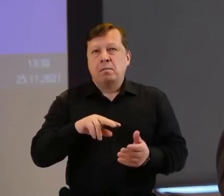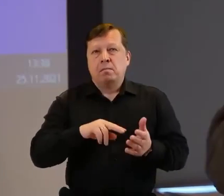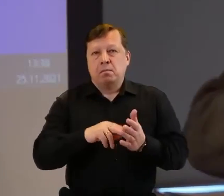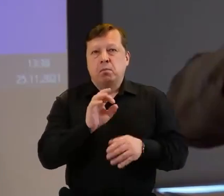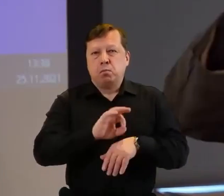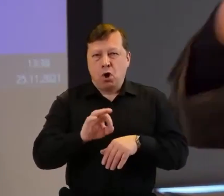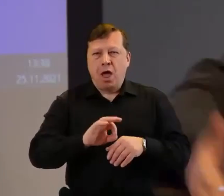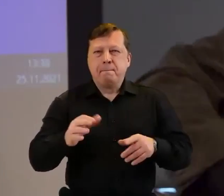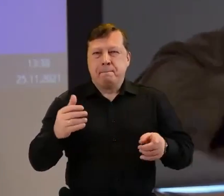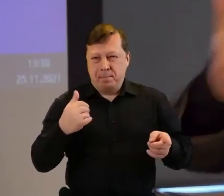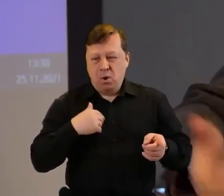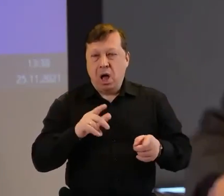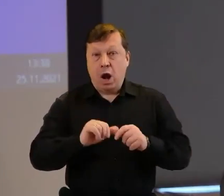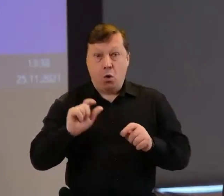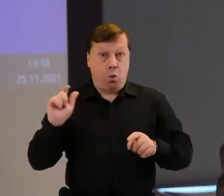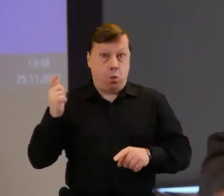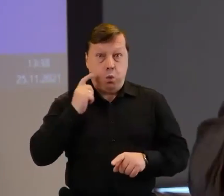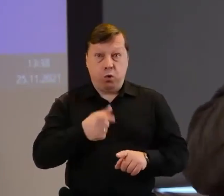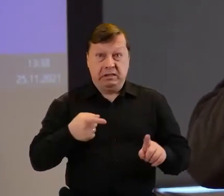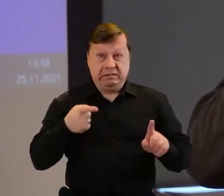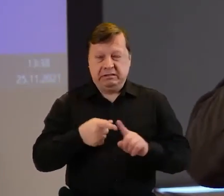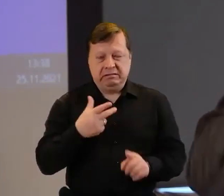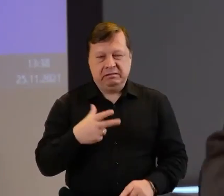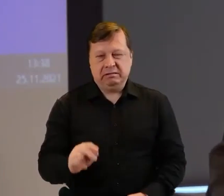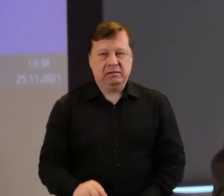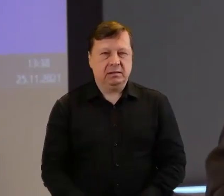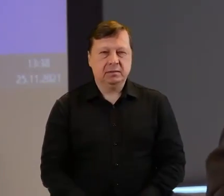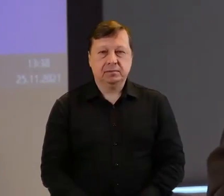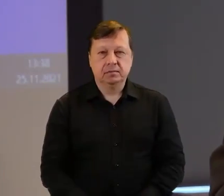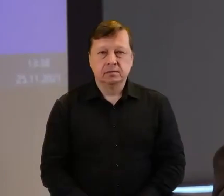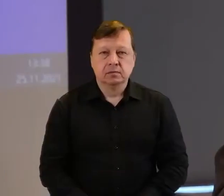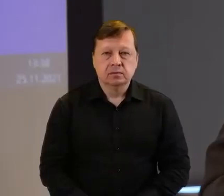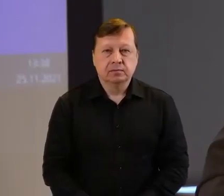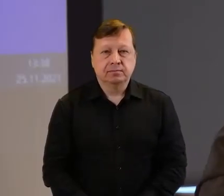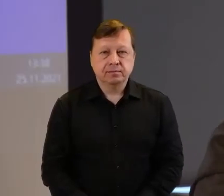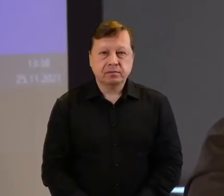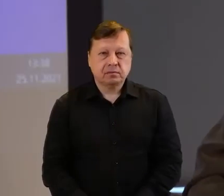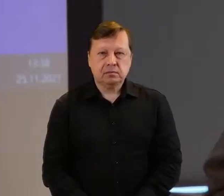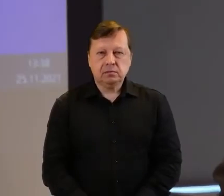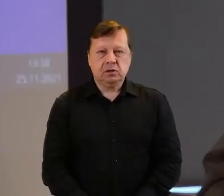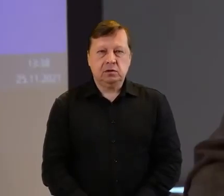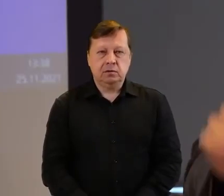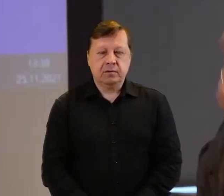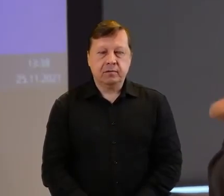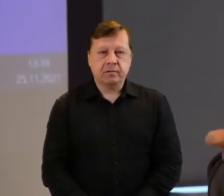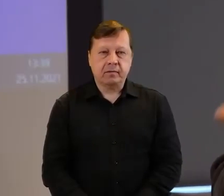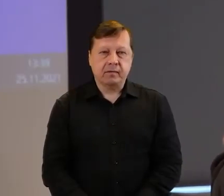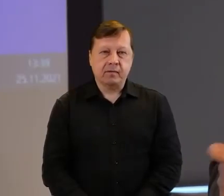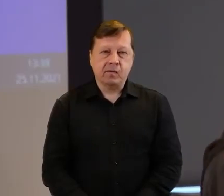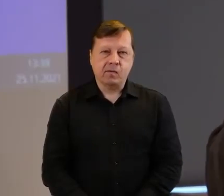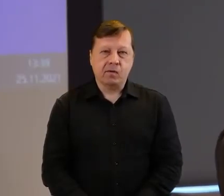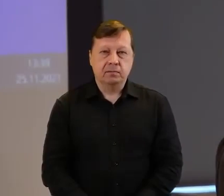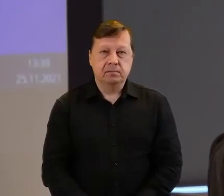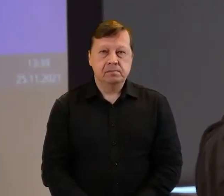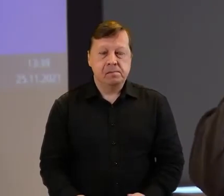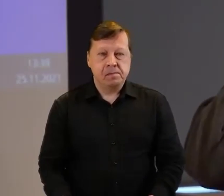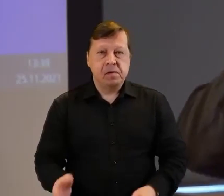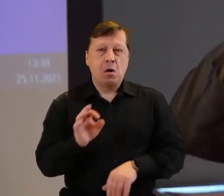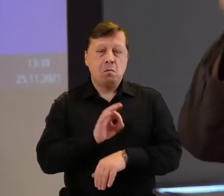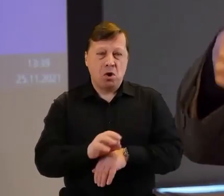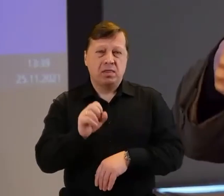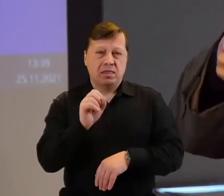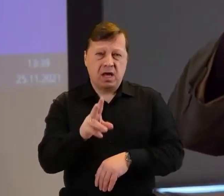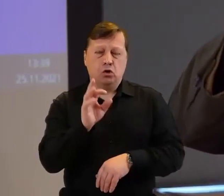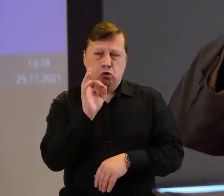główny napędowy motor. Więc projekty, ale niekoniecznie